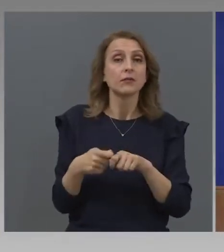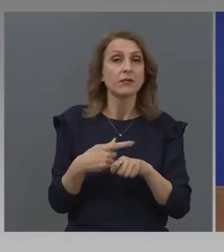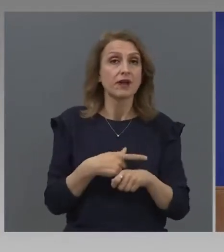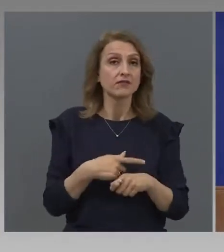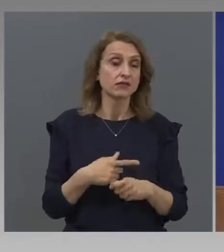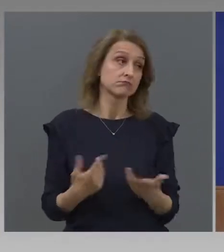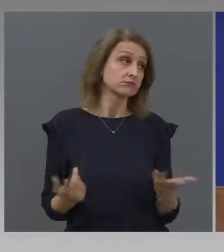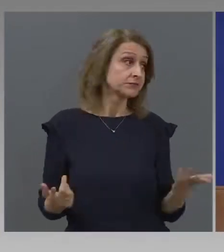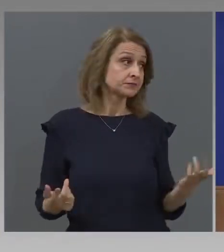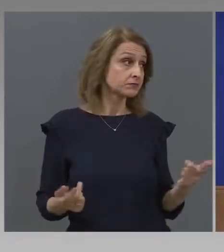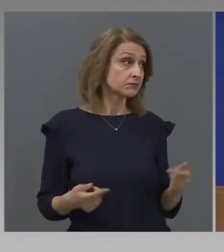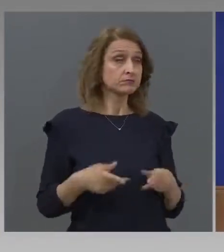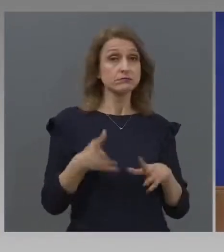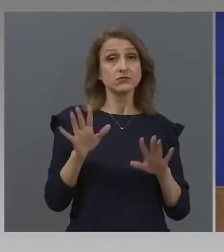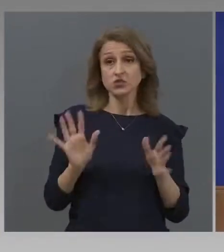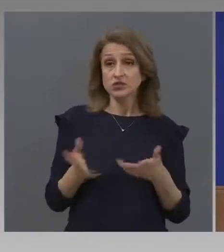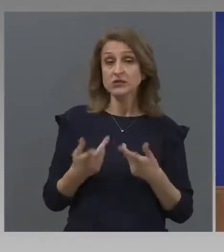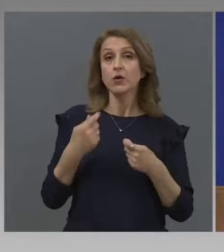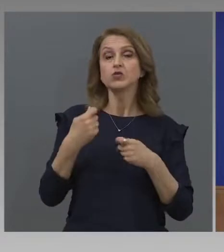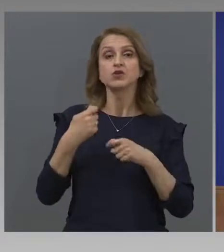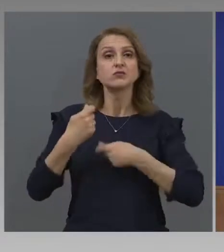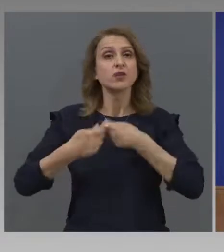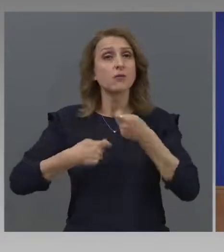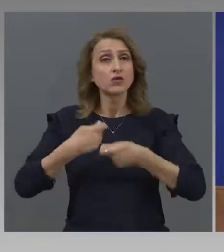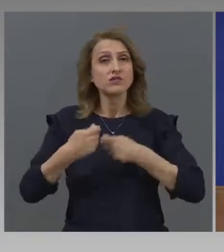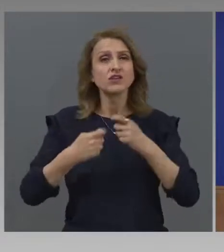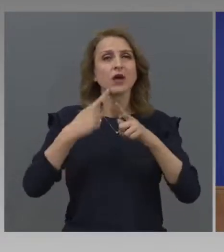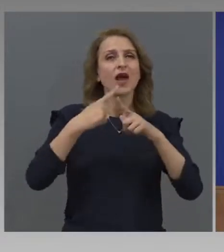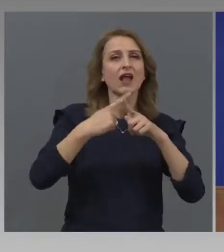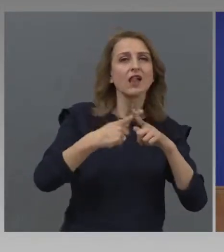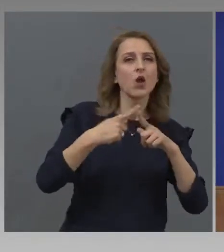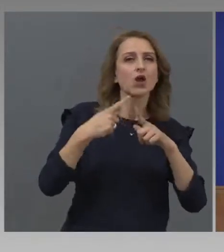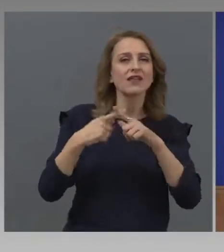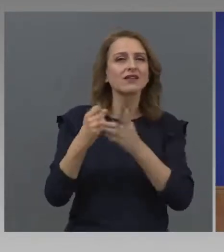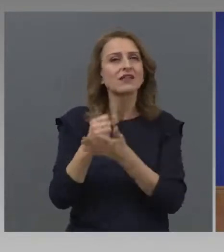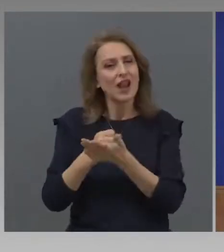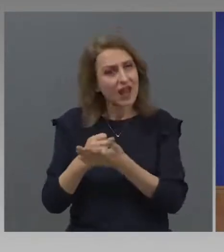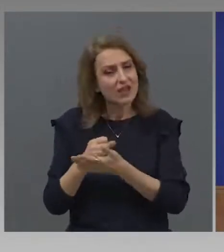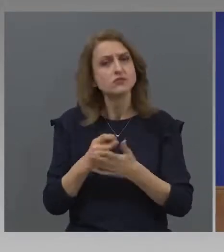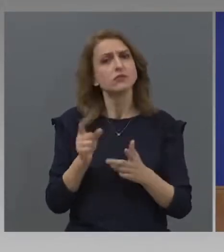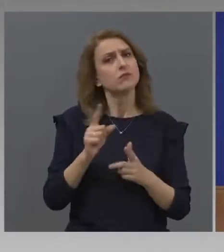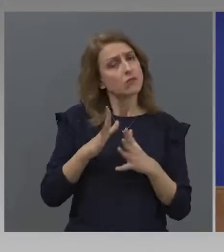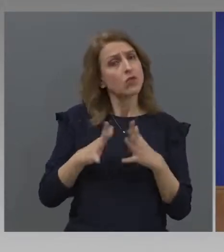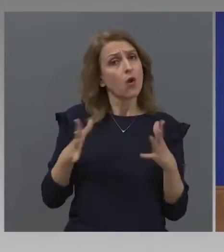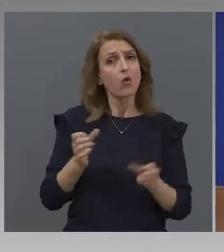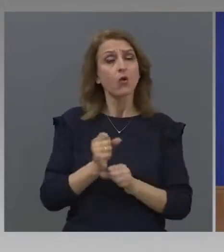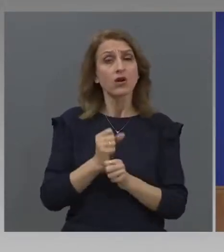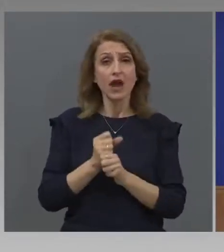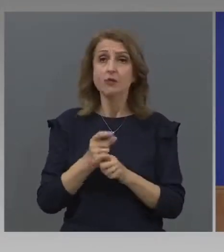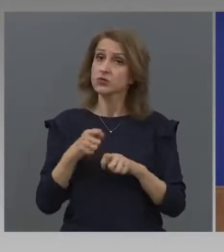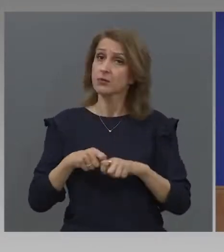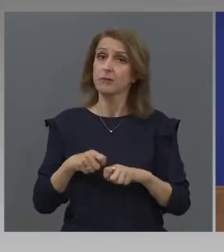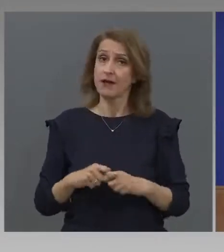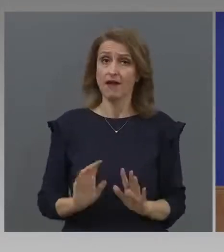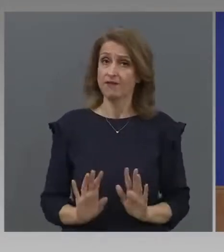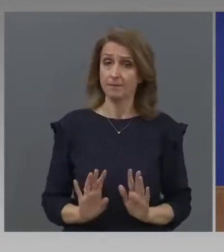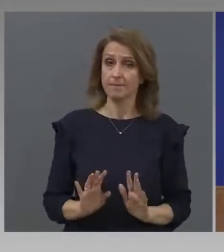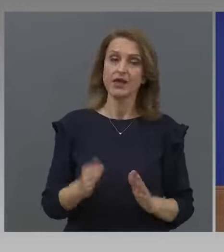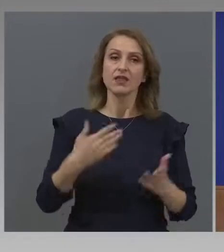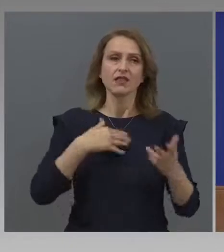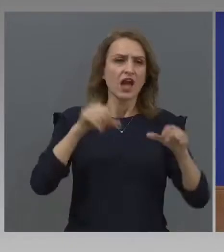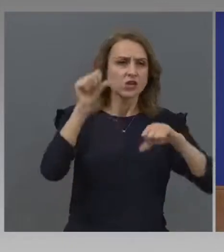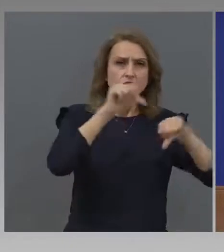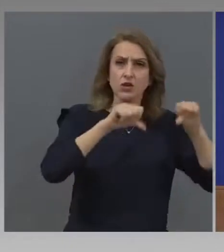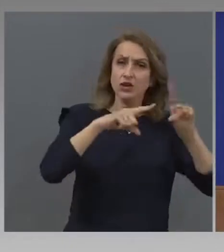Ще почнем да произвеждаме хорхинина, ще започнем да... Много работи правим. Бъл био и нашите химици,